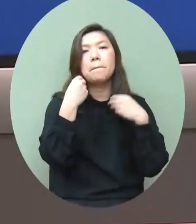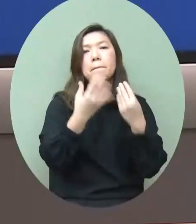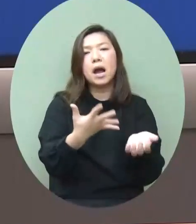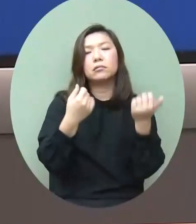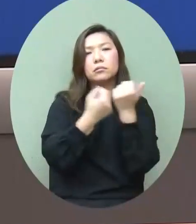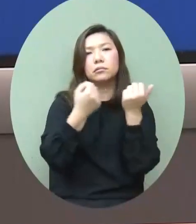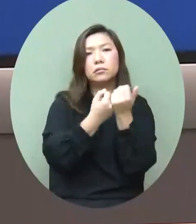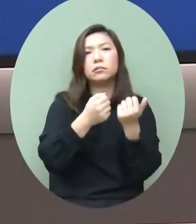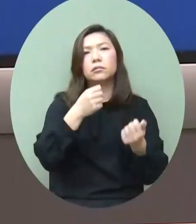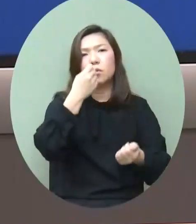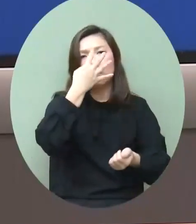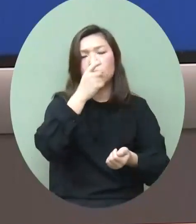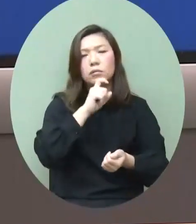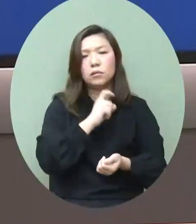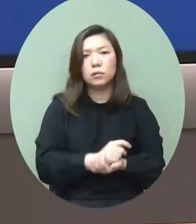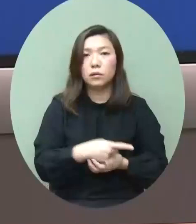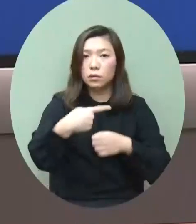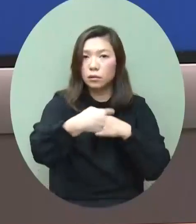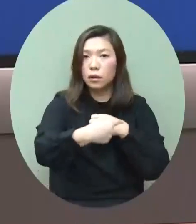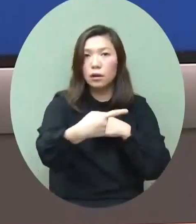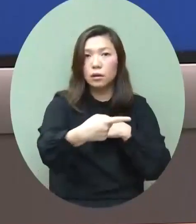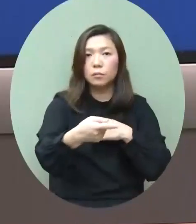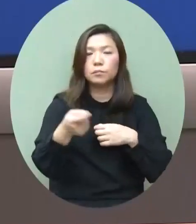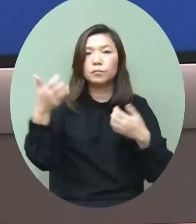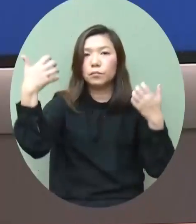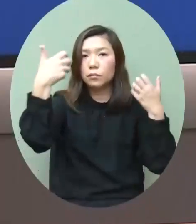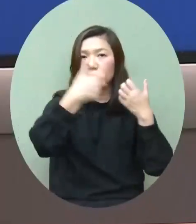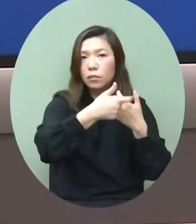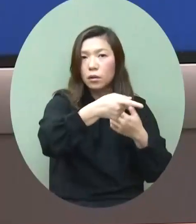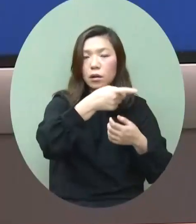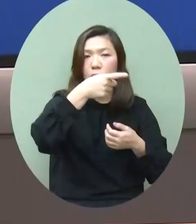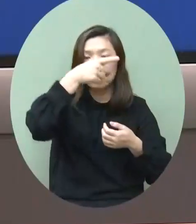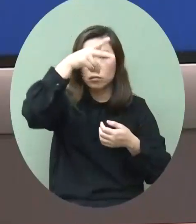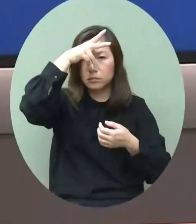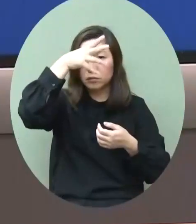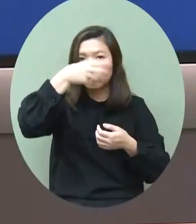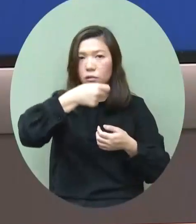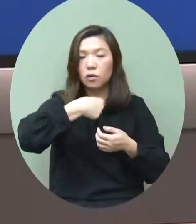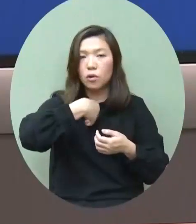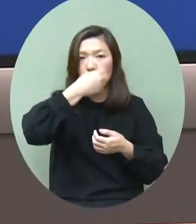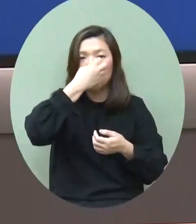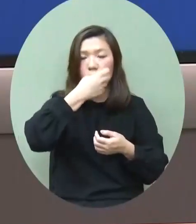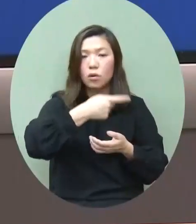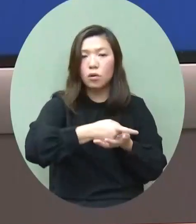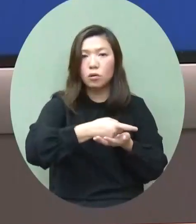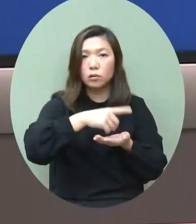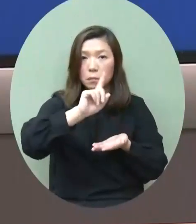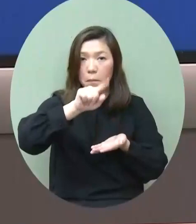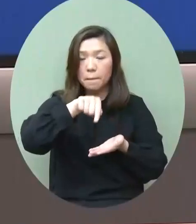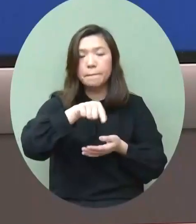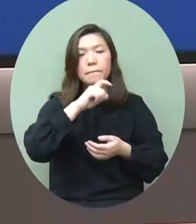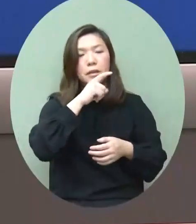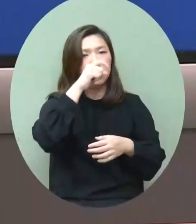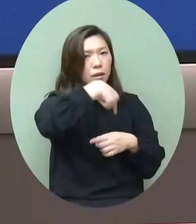力的協助第一當然是配合特區政府經早前的另一批專家